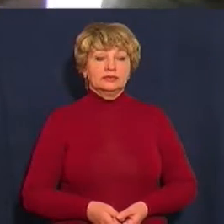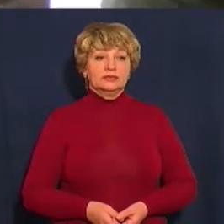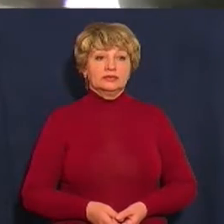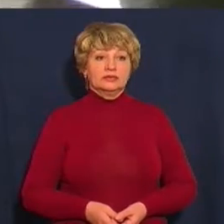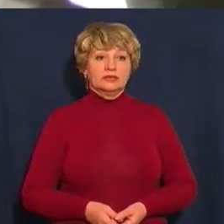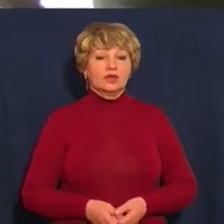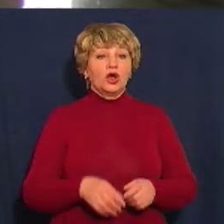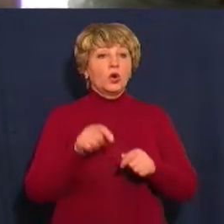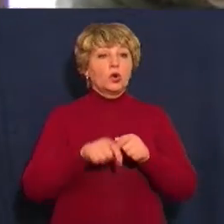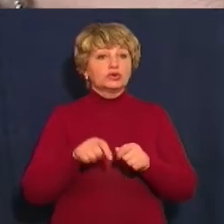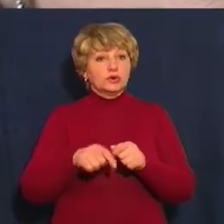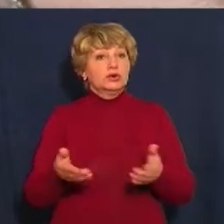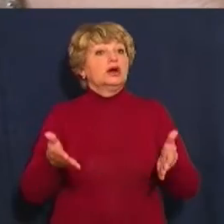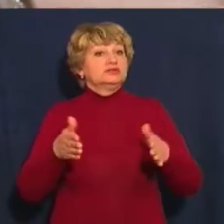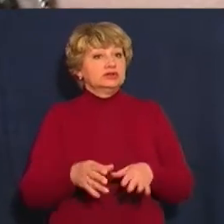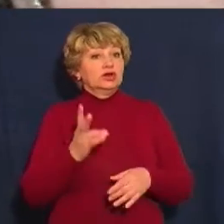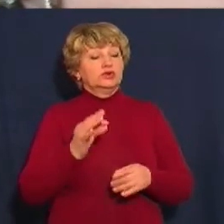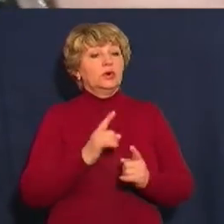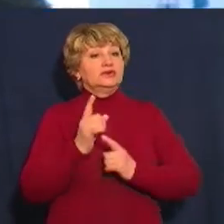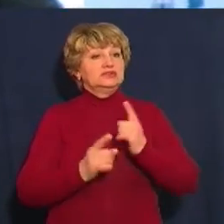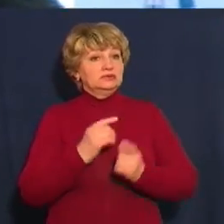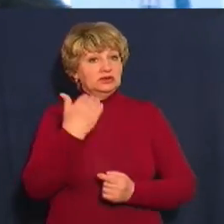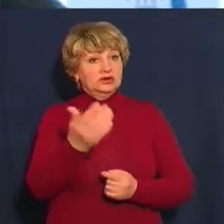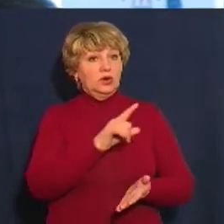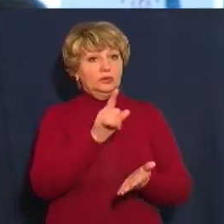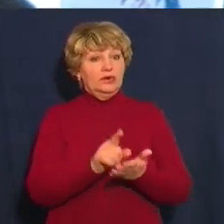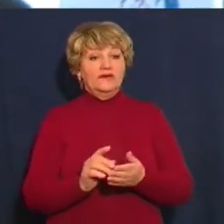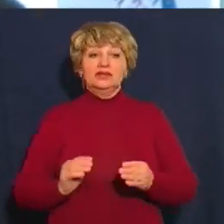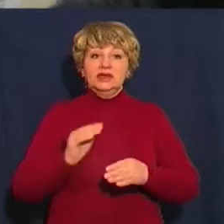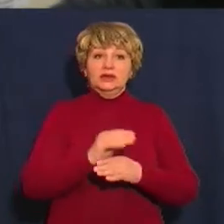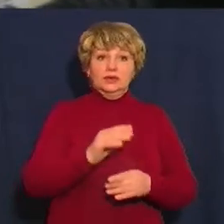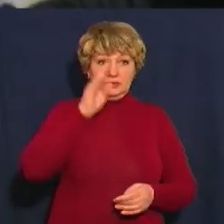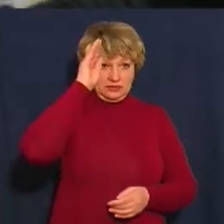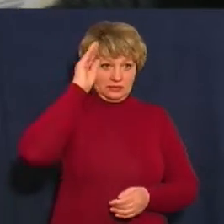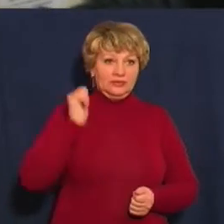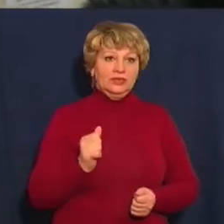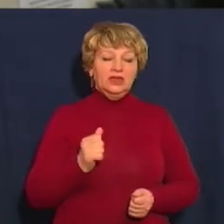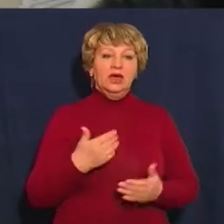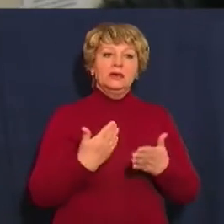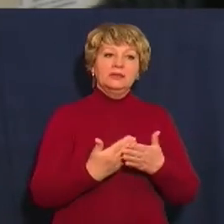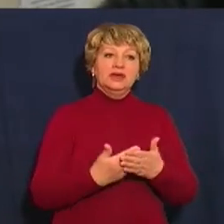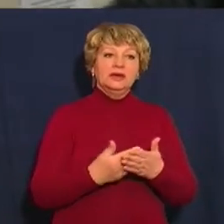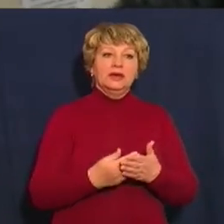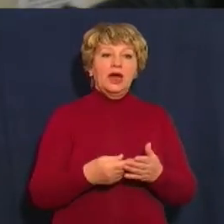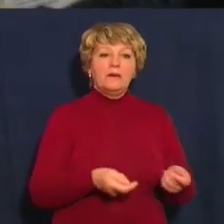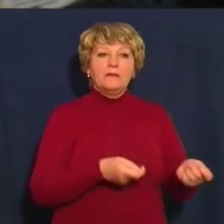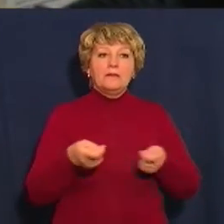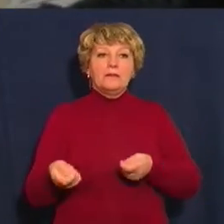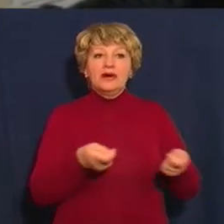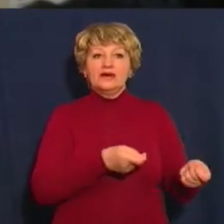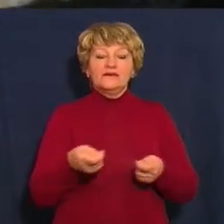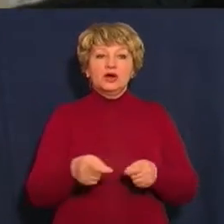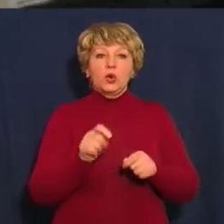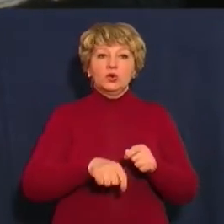Контролери залишаться, але зміняться їхні обов'язки, додає Павло Мосійчук. Передбачається переведення контролерів